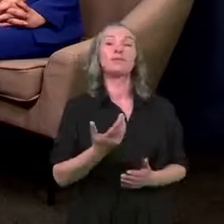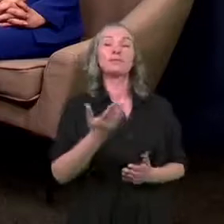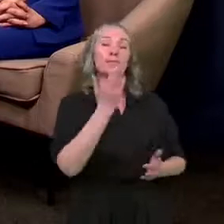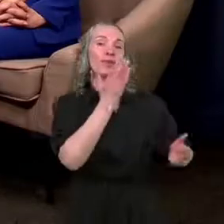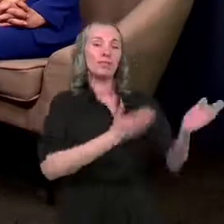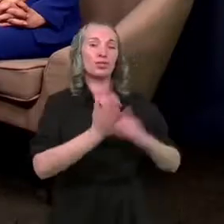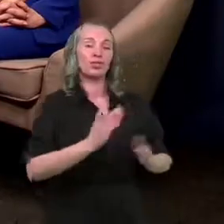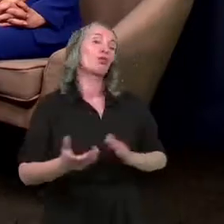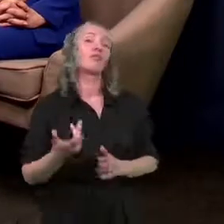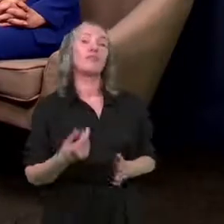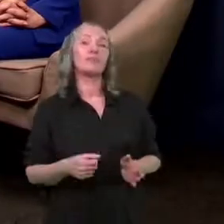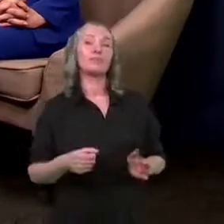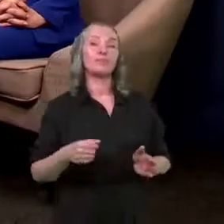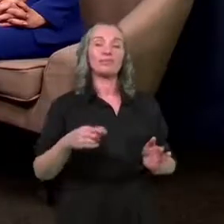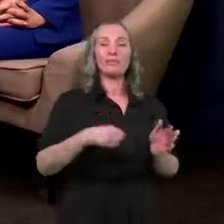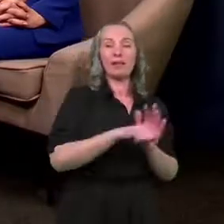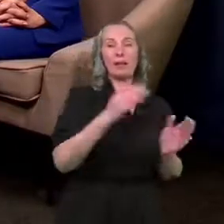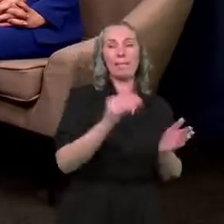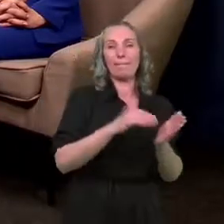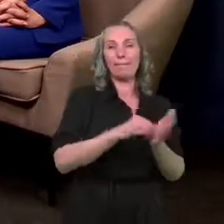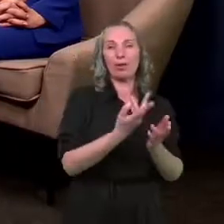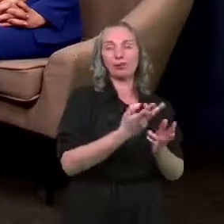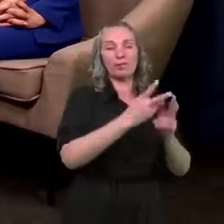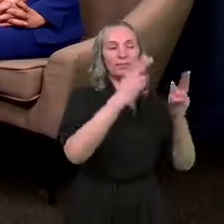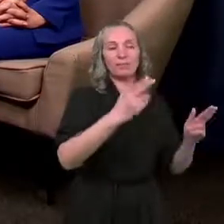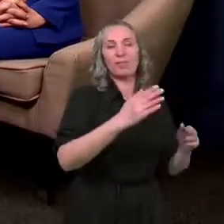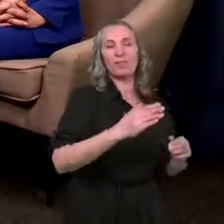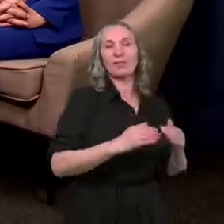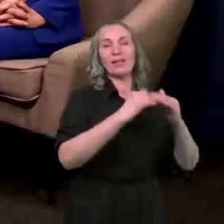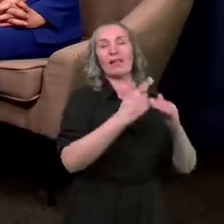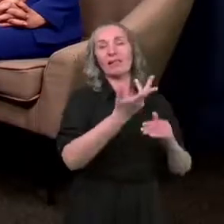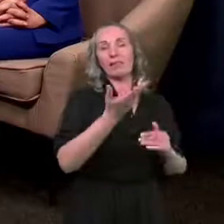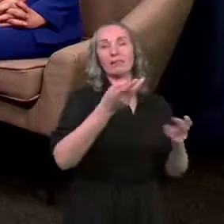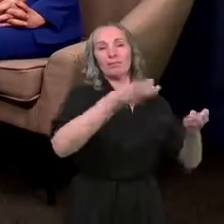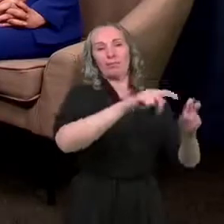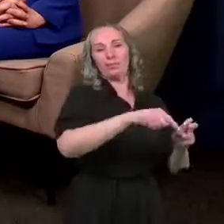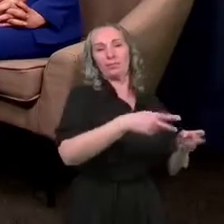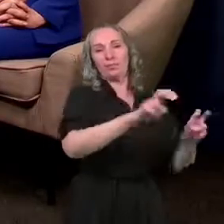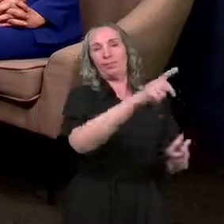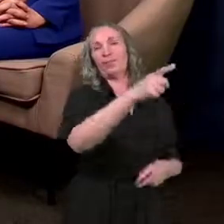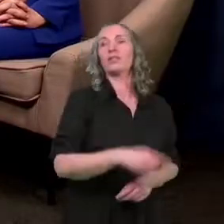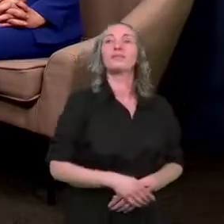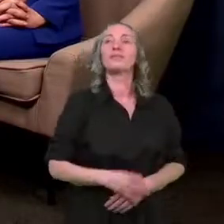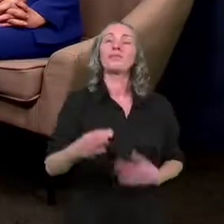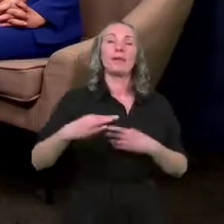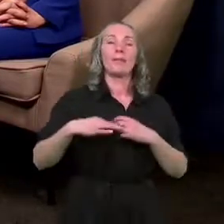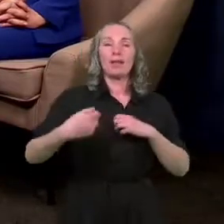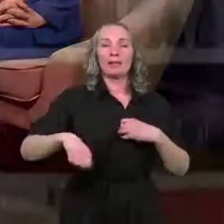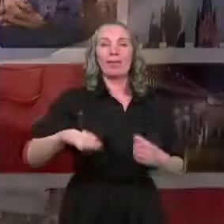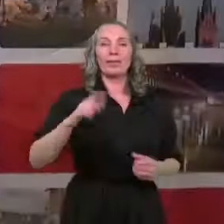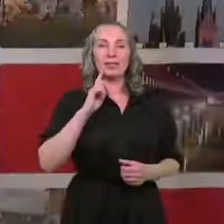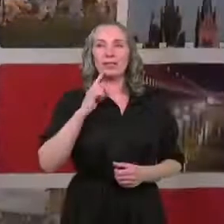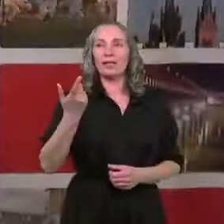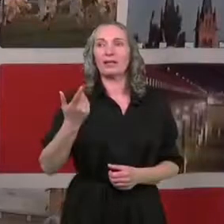przystosowane do potrzeb o określonych standardach. Właśnie tam powstają. I Pan Prezydent